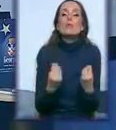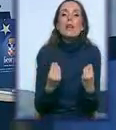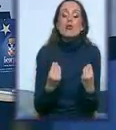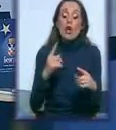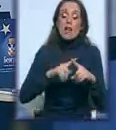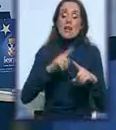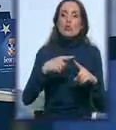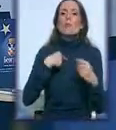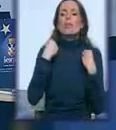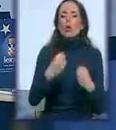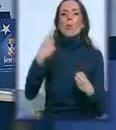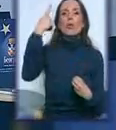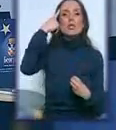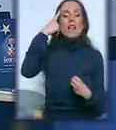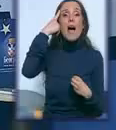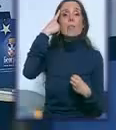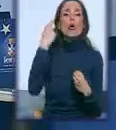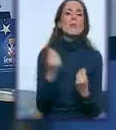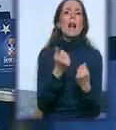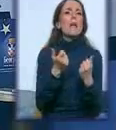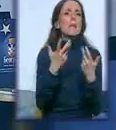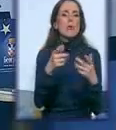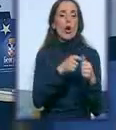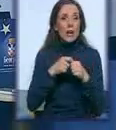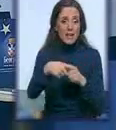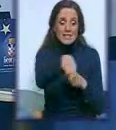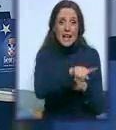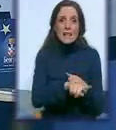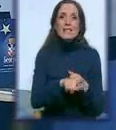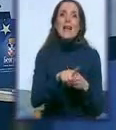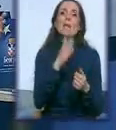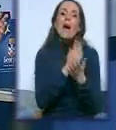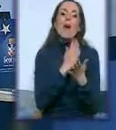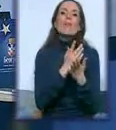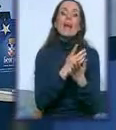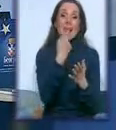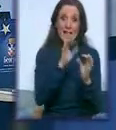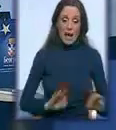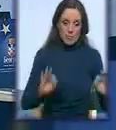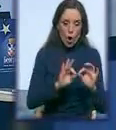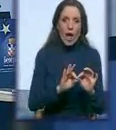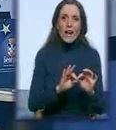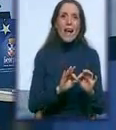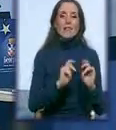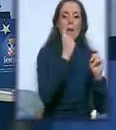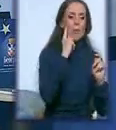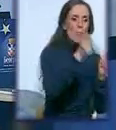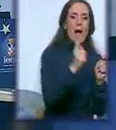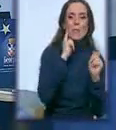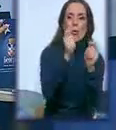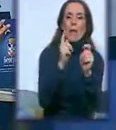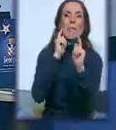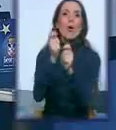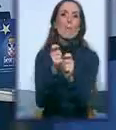pošto vrlo dobro znamo da određeni broj organizacije ponekad da se isti projektom aplicira na više strana, normalno, ali na svu